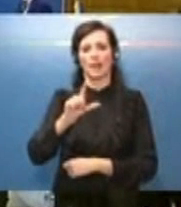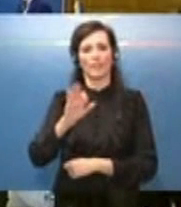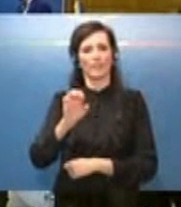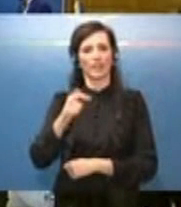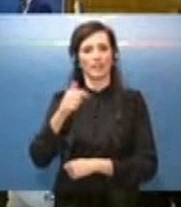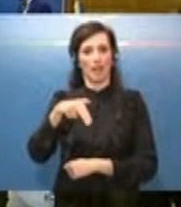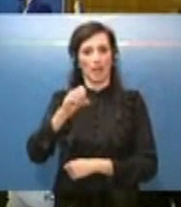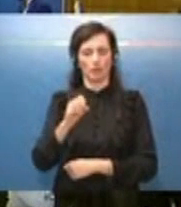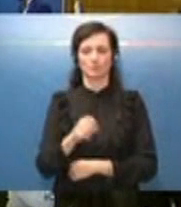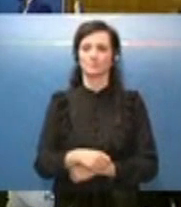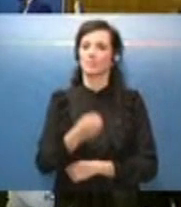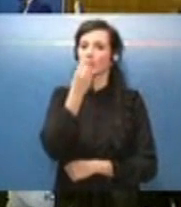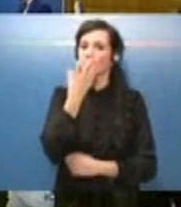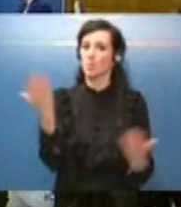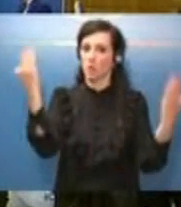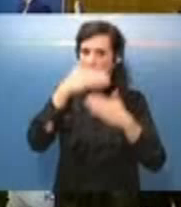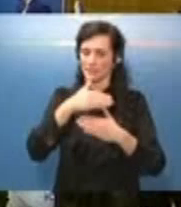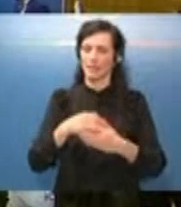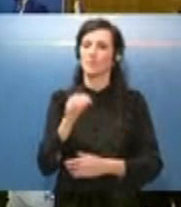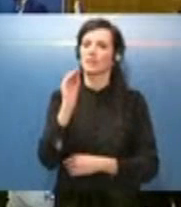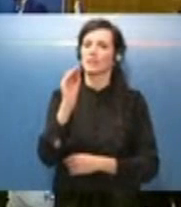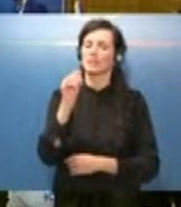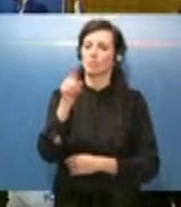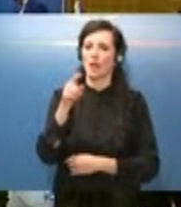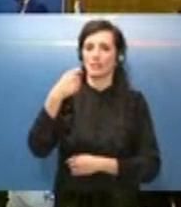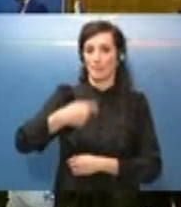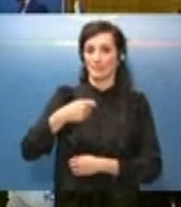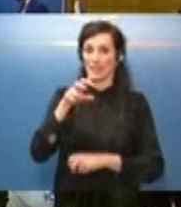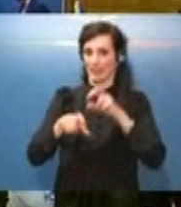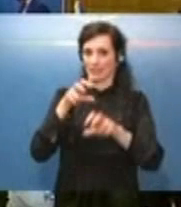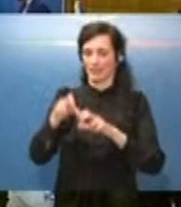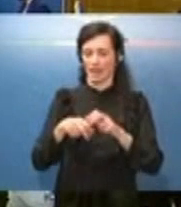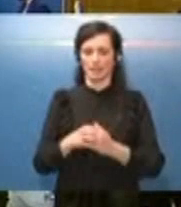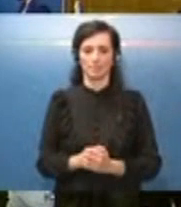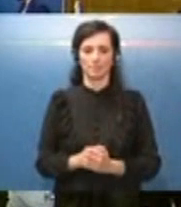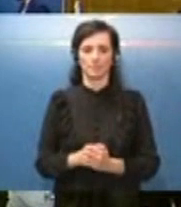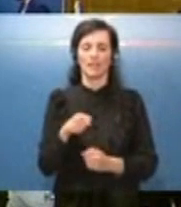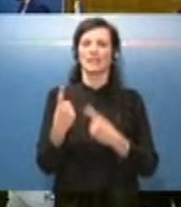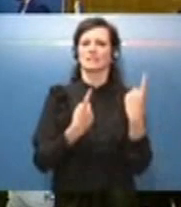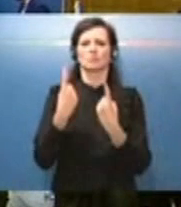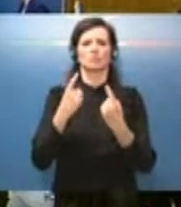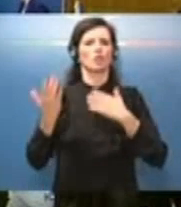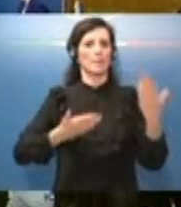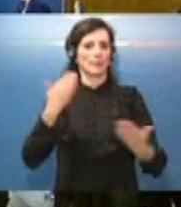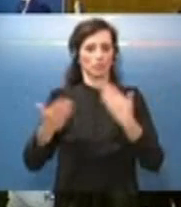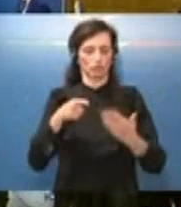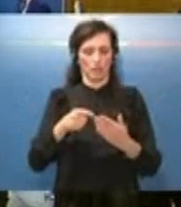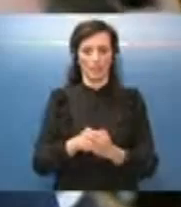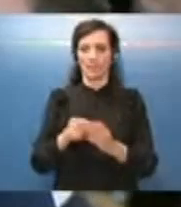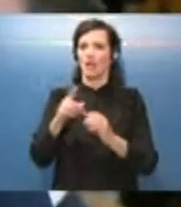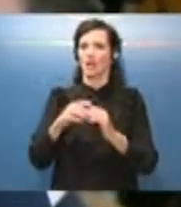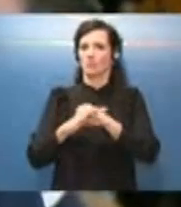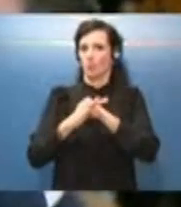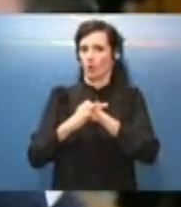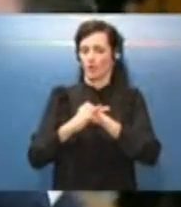Sì, buonasera. La domanda per lei, Presidente Draghi. Riguardo allo stato d'emergenza, il provvedimento che avete appena varato